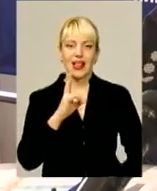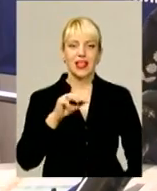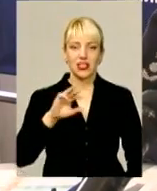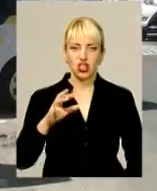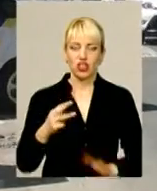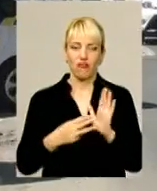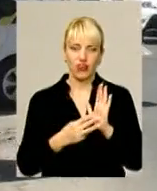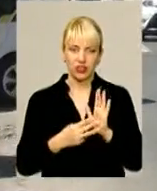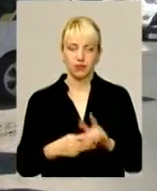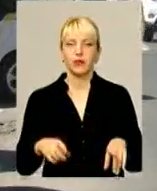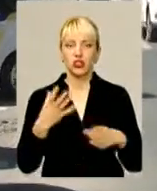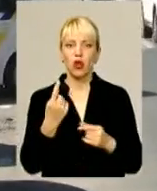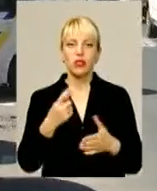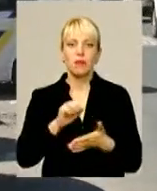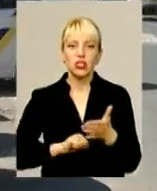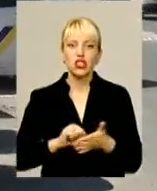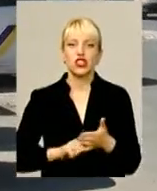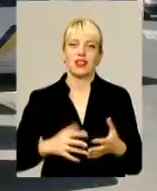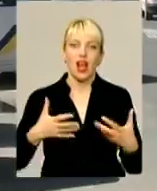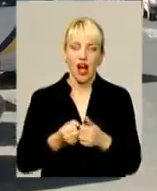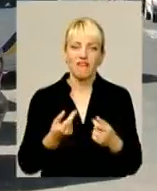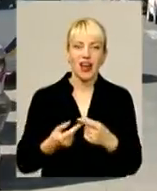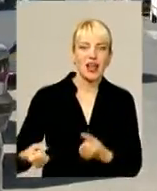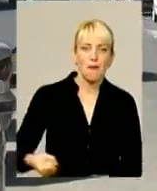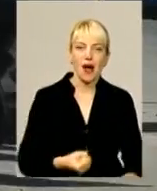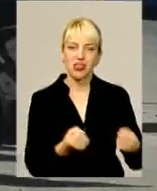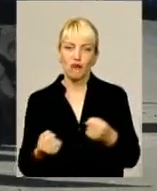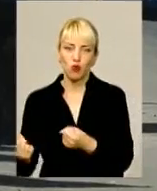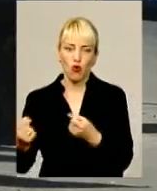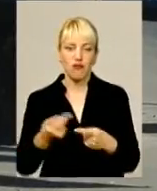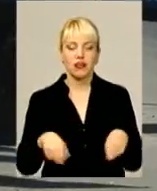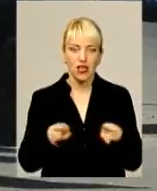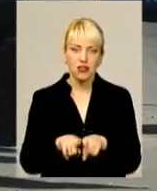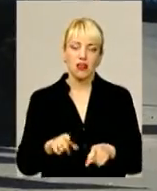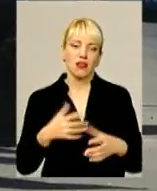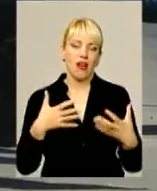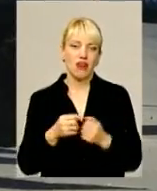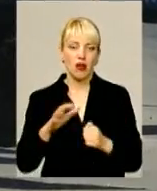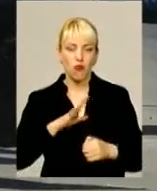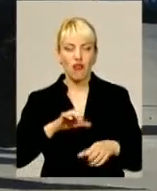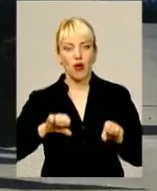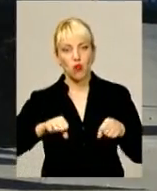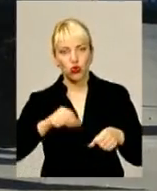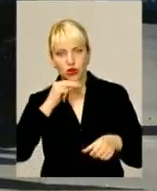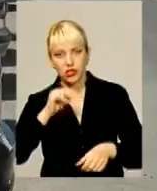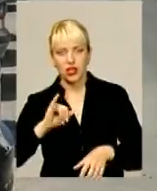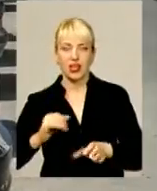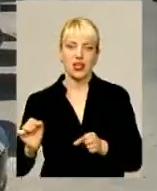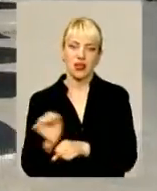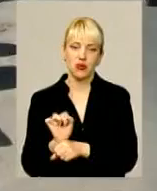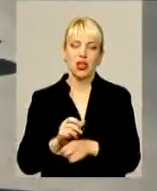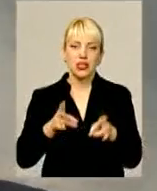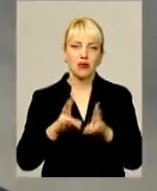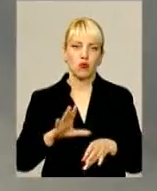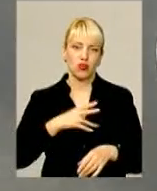8. Ще одна причина аварій – маневрування. Такі ДТП бувають за участю як автівок, так і мотоциклів. Найтрагічніша з них сталася